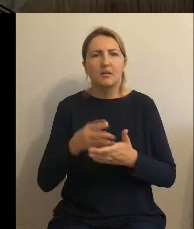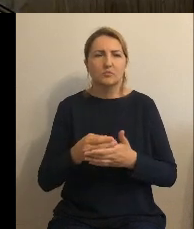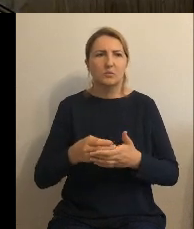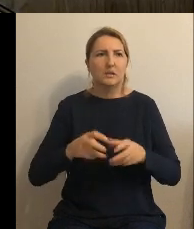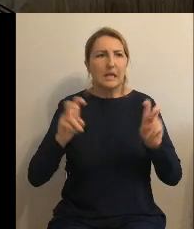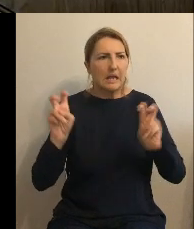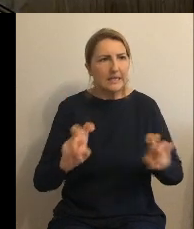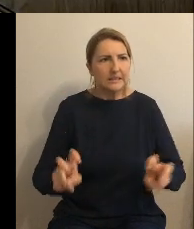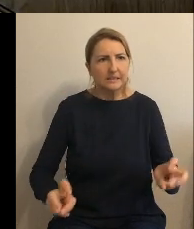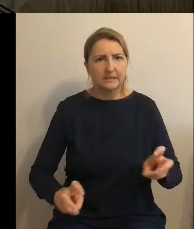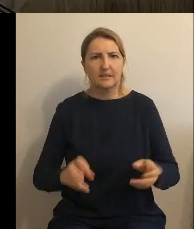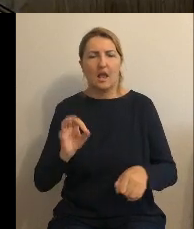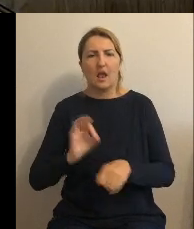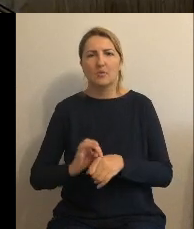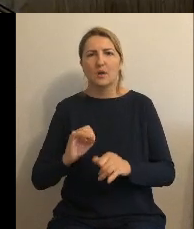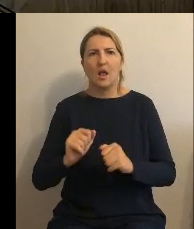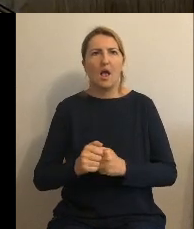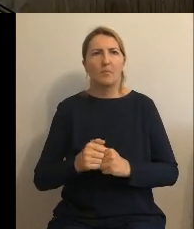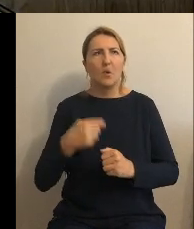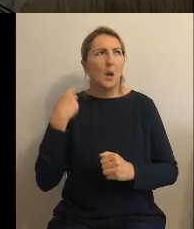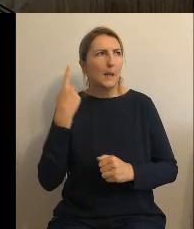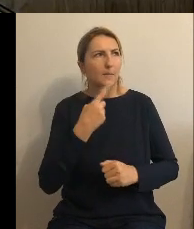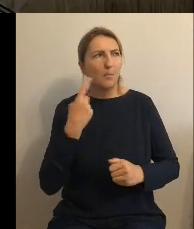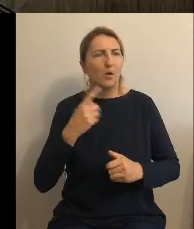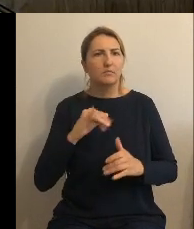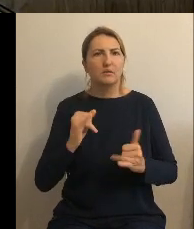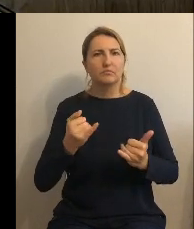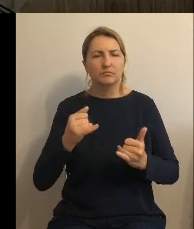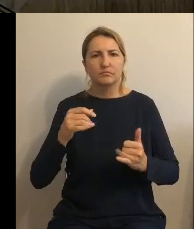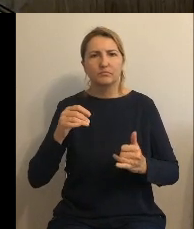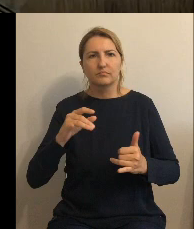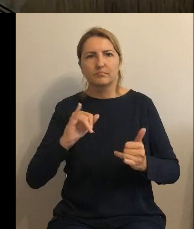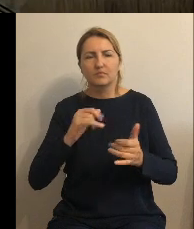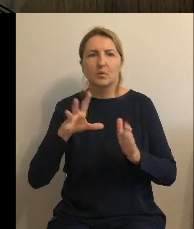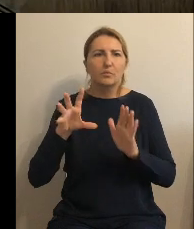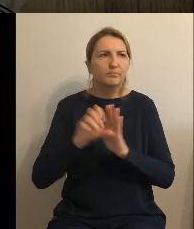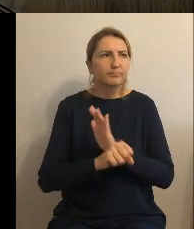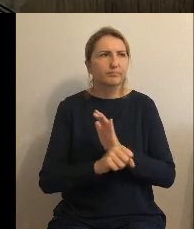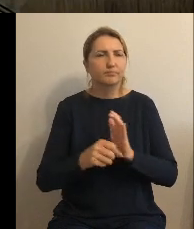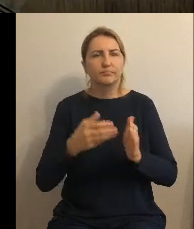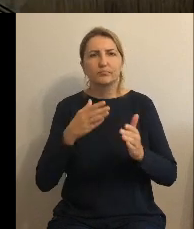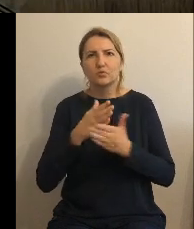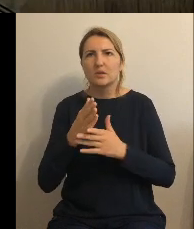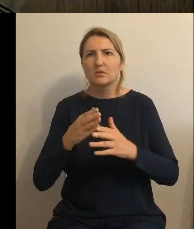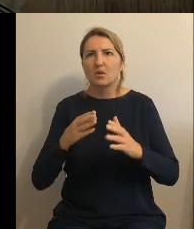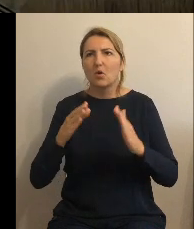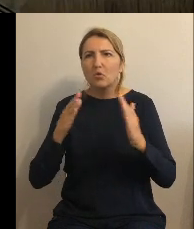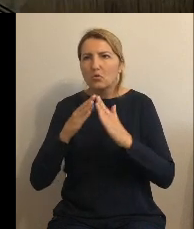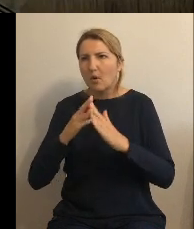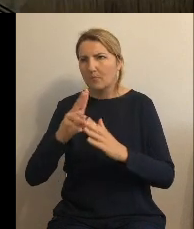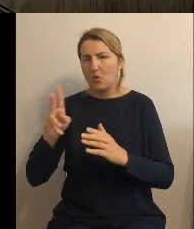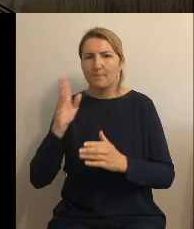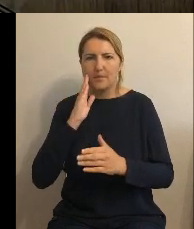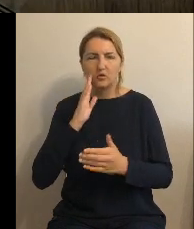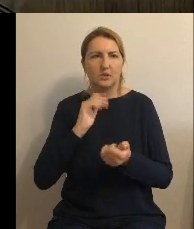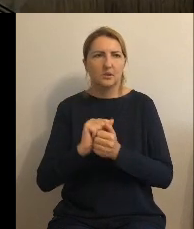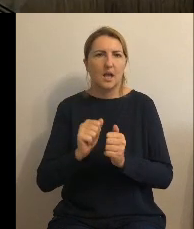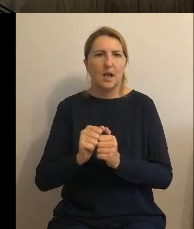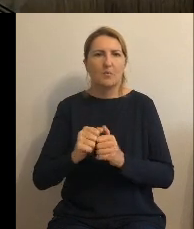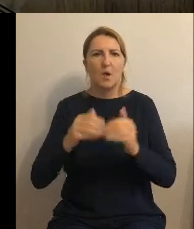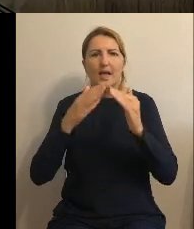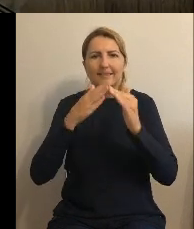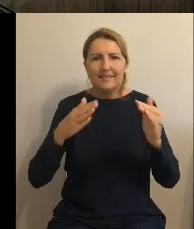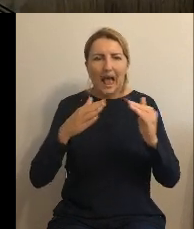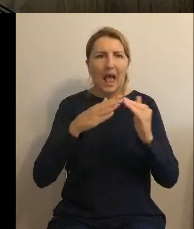atmosferycznych, które uszkodzą na przykład, nie wiem, budynek mieszkalny, kogoś z mieszkańców, czy pozrywają dachy na obiektach naszych.